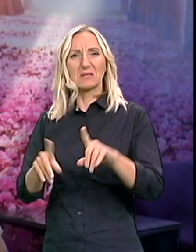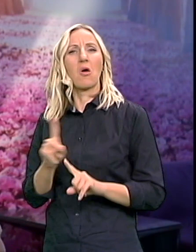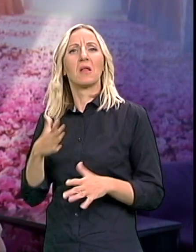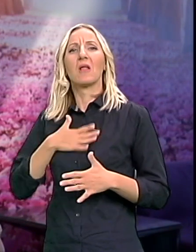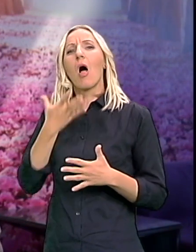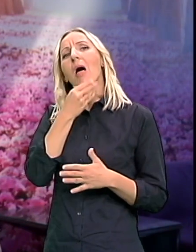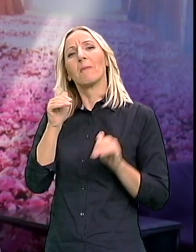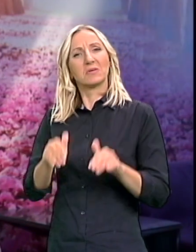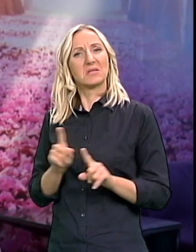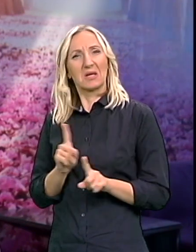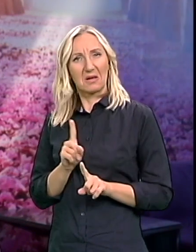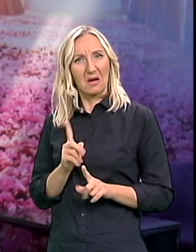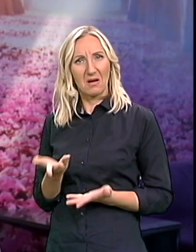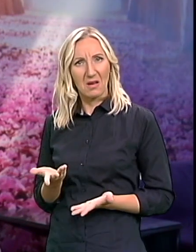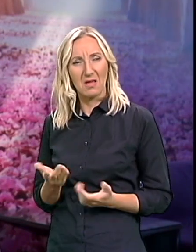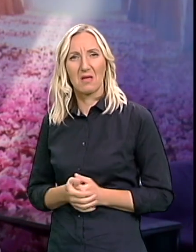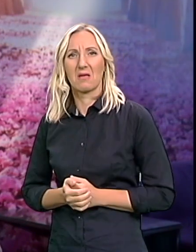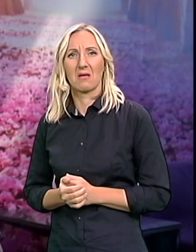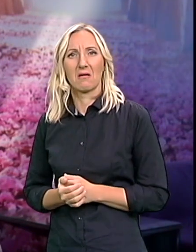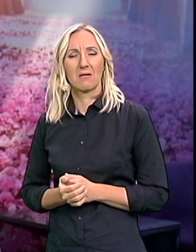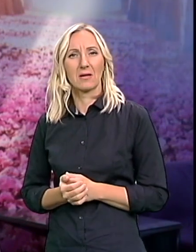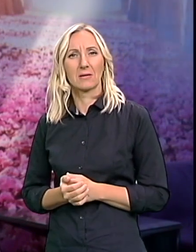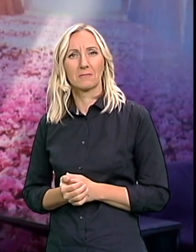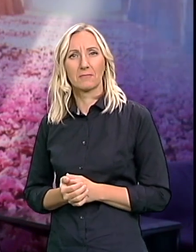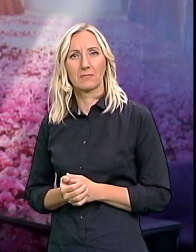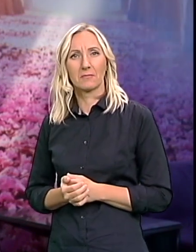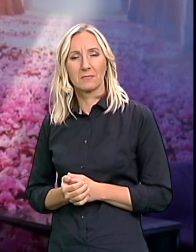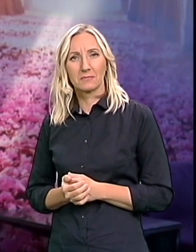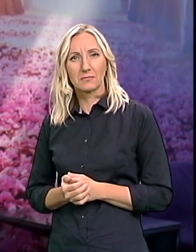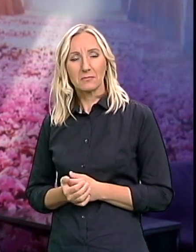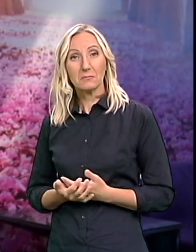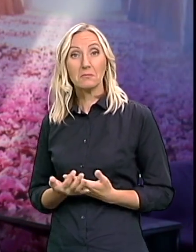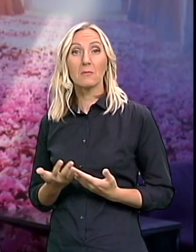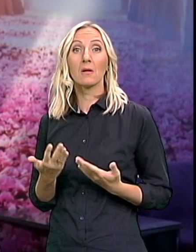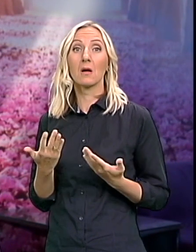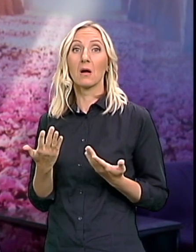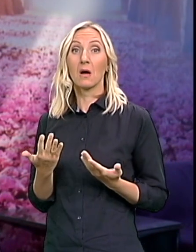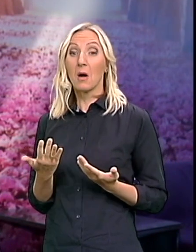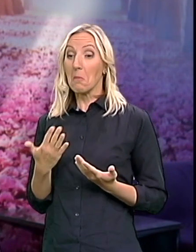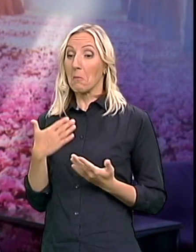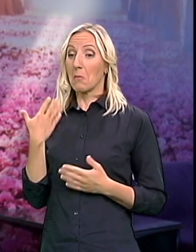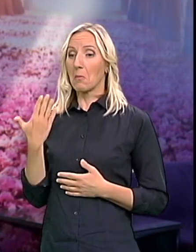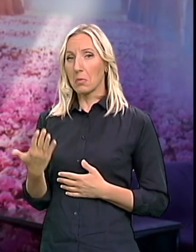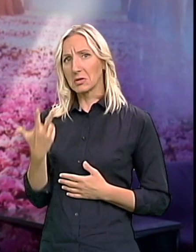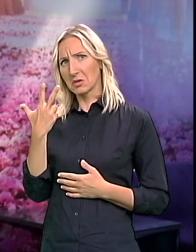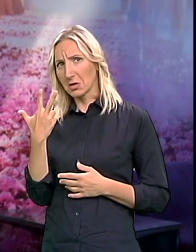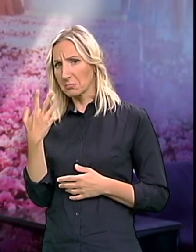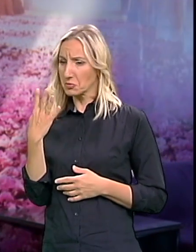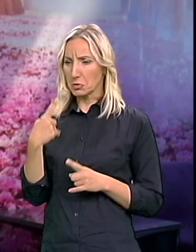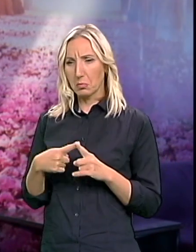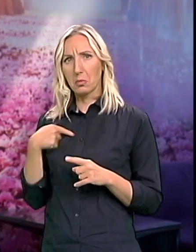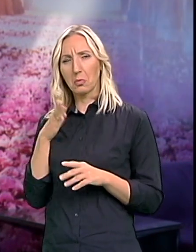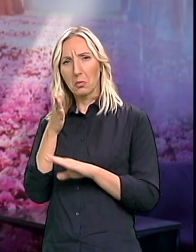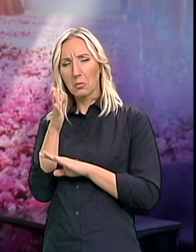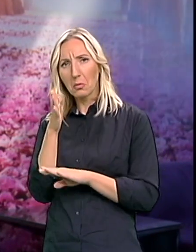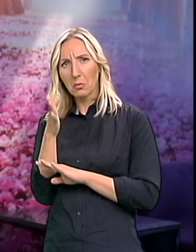funkcionalno On je potreba sa tim igračkicama I posle nekog trećeg ili četvrtog